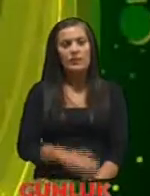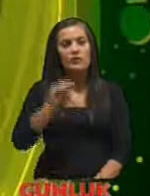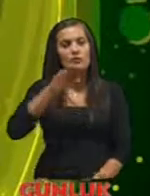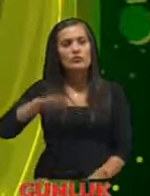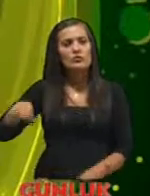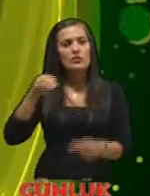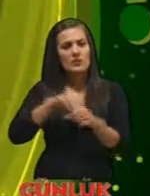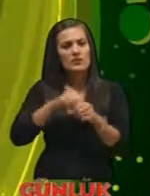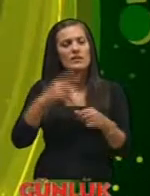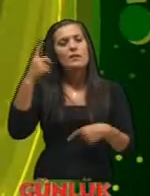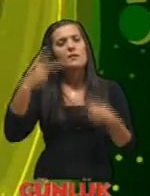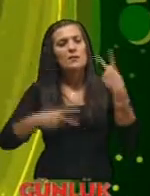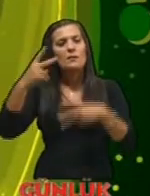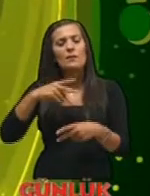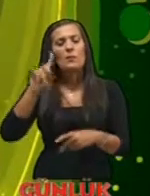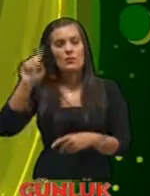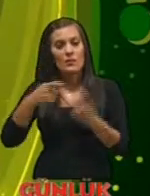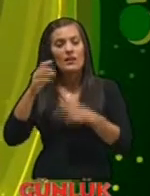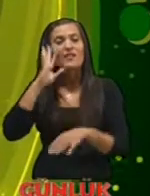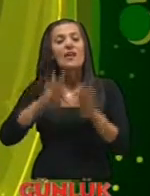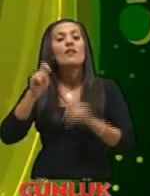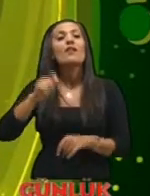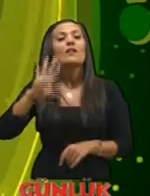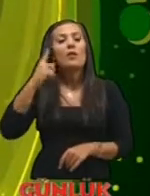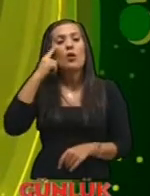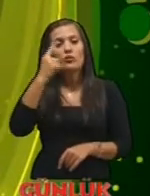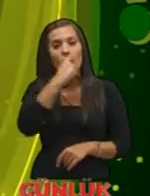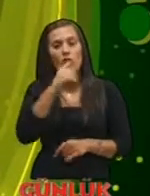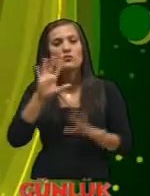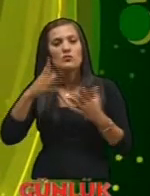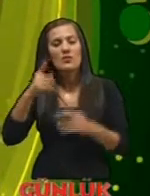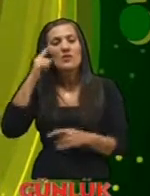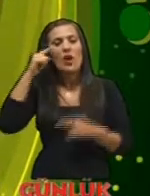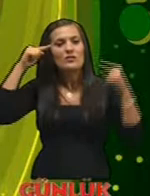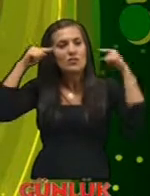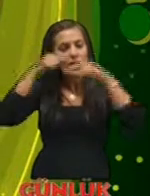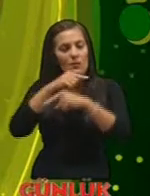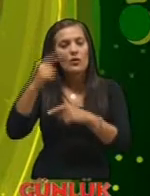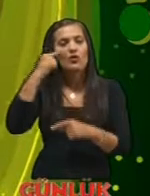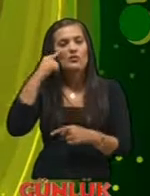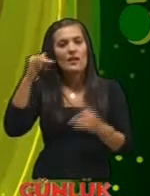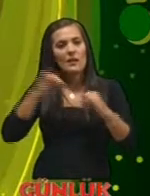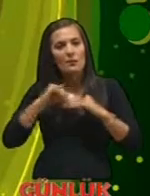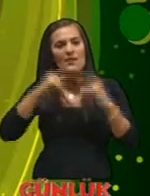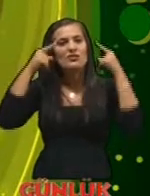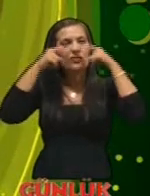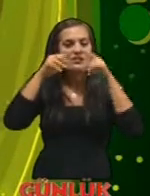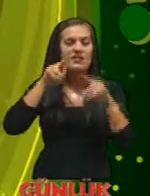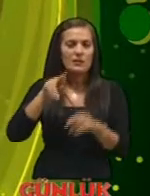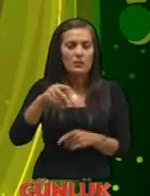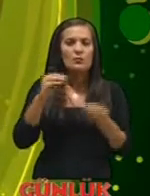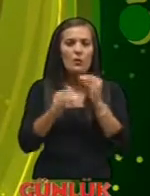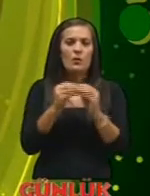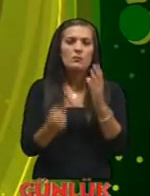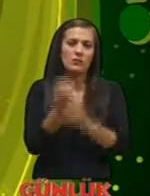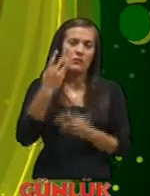çocuklarda zamanında tespit edilerek tedavi edilmeyen göz bozuklukları göz kayması, göz tembelliği, şaşılık gibi problemlere